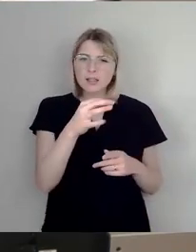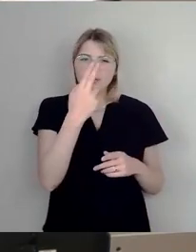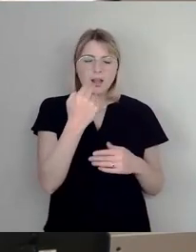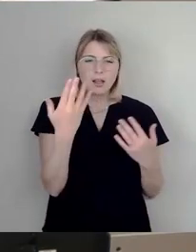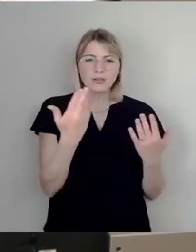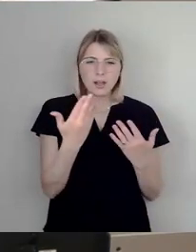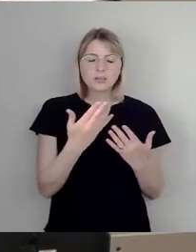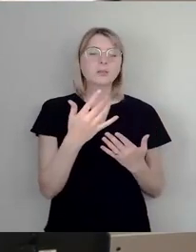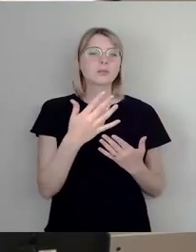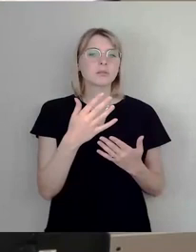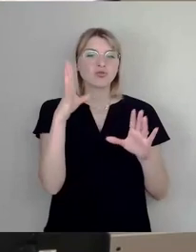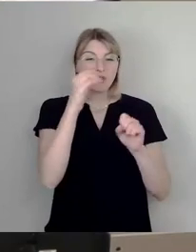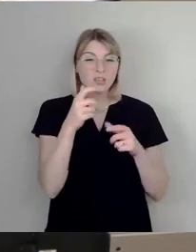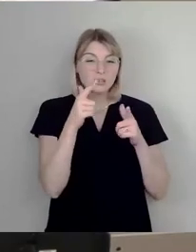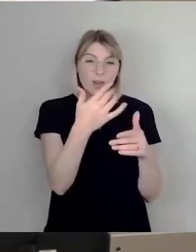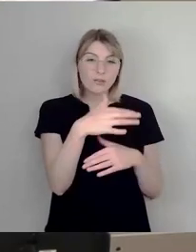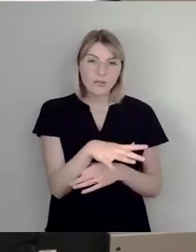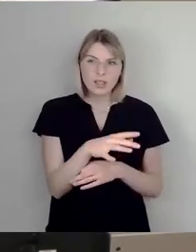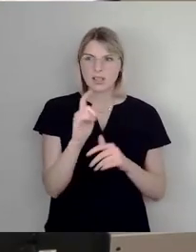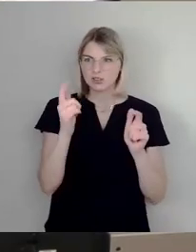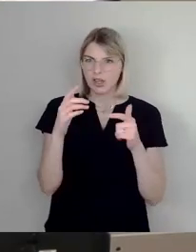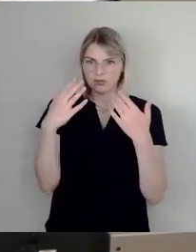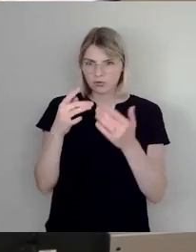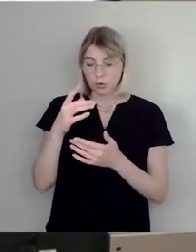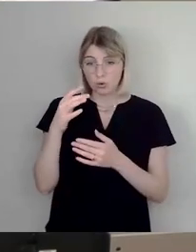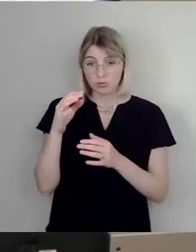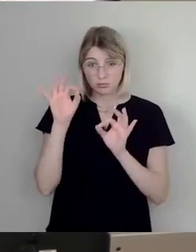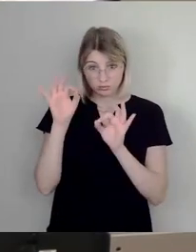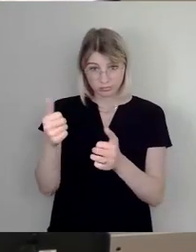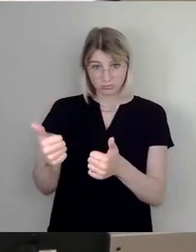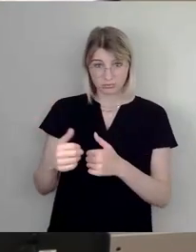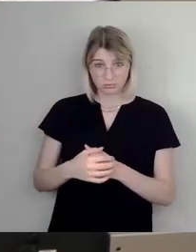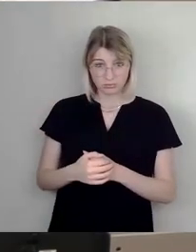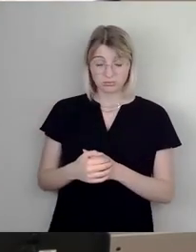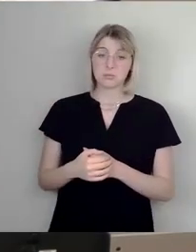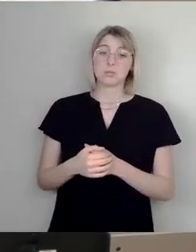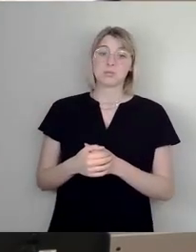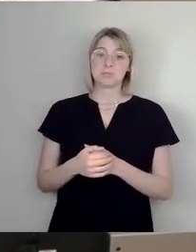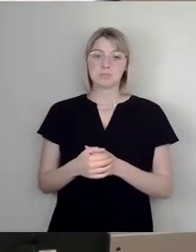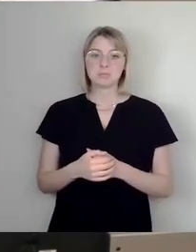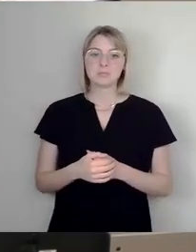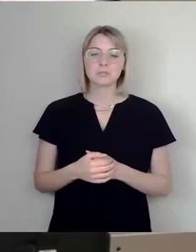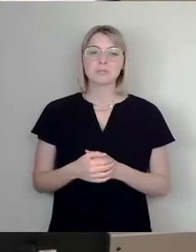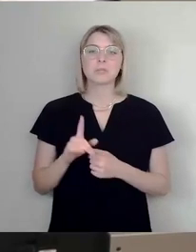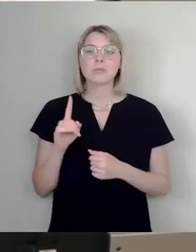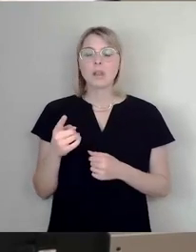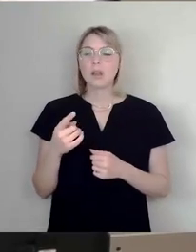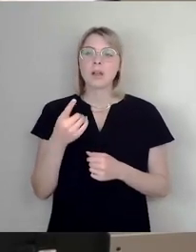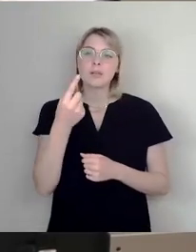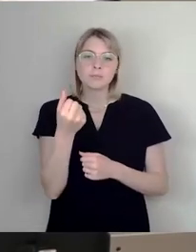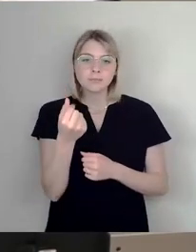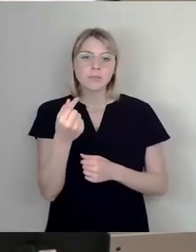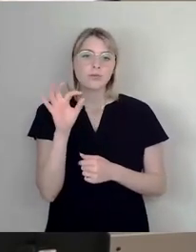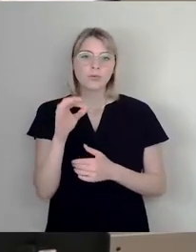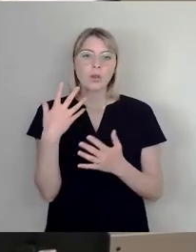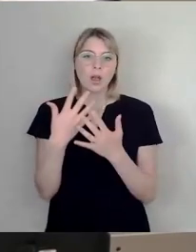gesellschaftlich sinnvoll? Ich will gar nicht mit den Kosten, die schon mehrfach benannt worden sind, für die Haftplätze anfangen. Das halte ich tatsächlich für